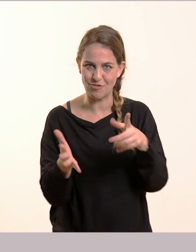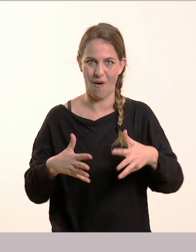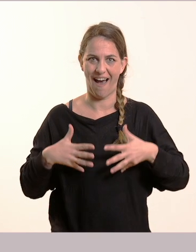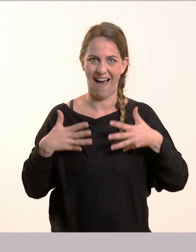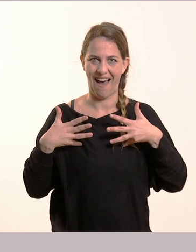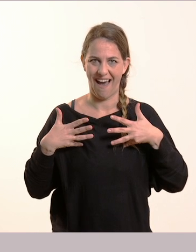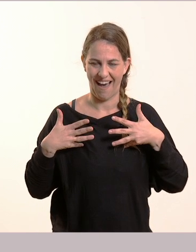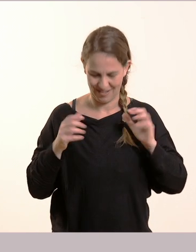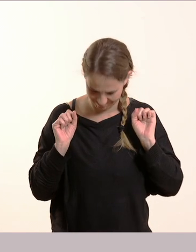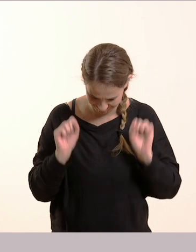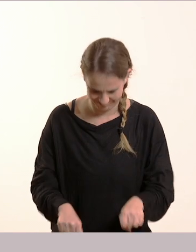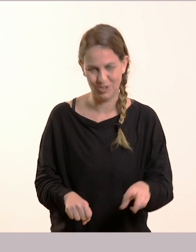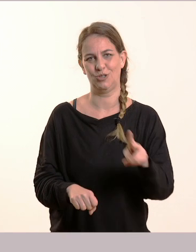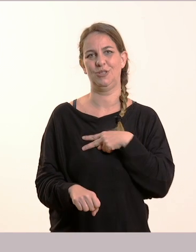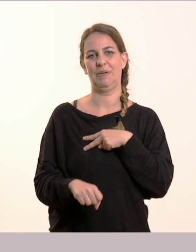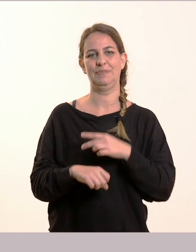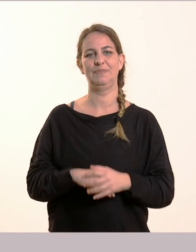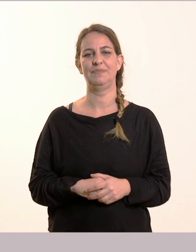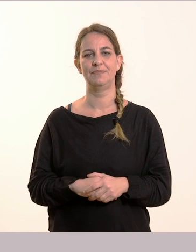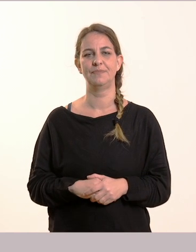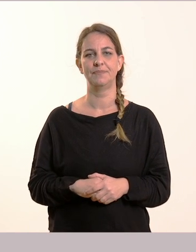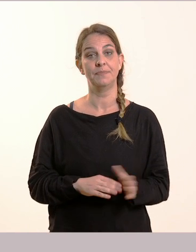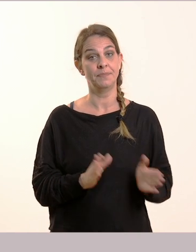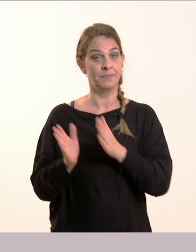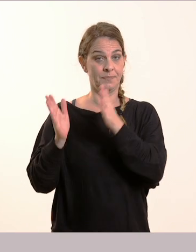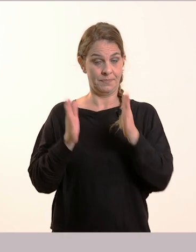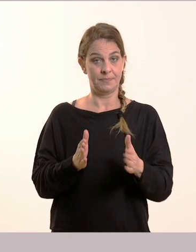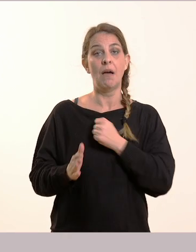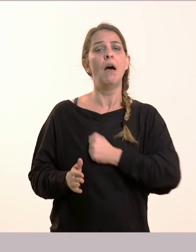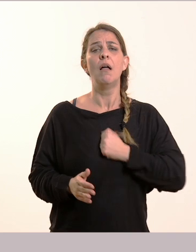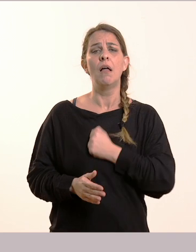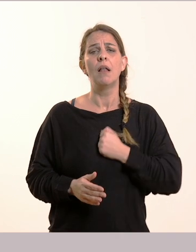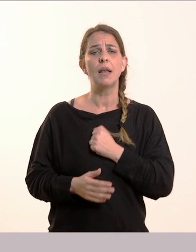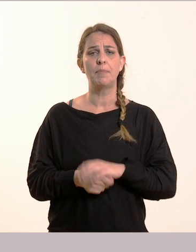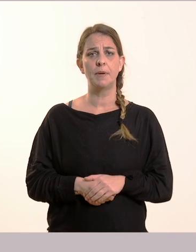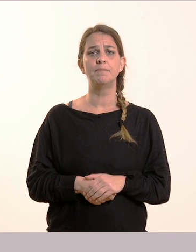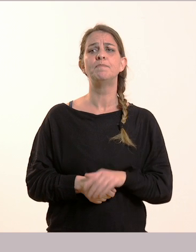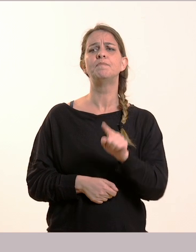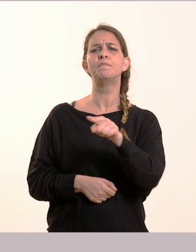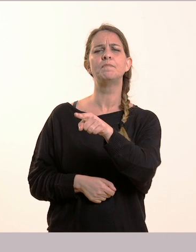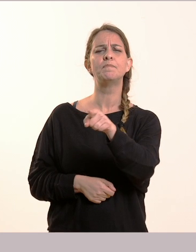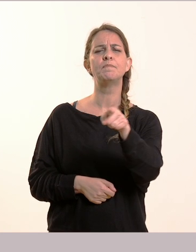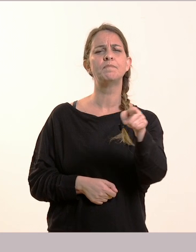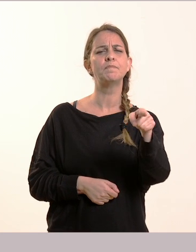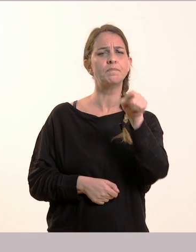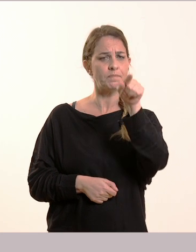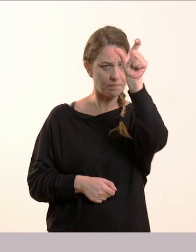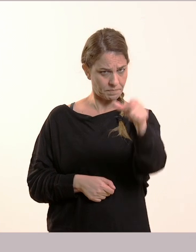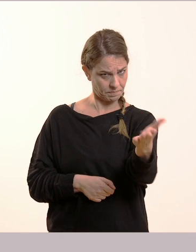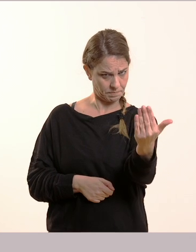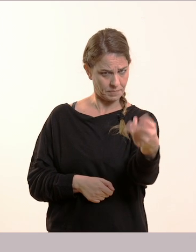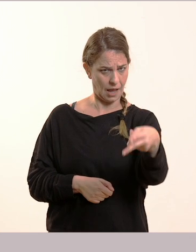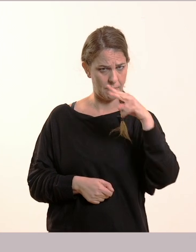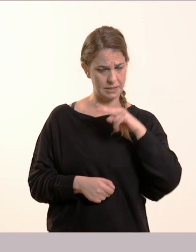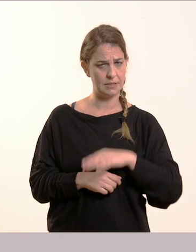Πολύ ωραία. Λύπη. Για να μου πει τώρα ο Φώτης. Τι σε